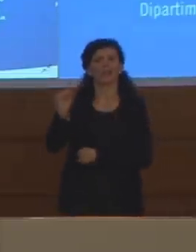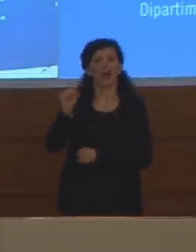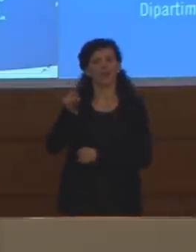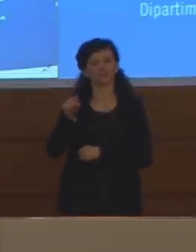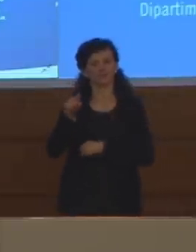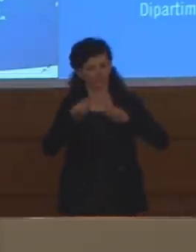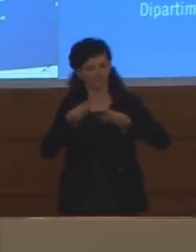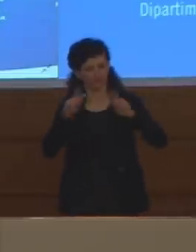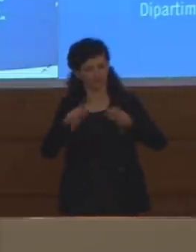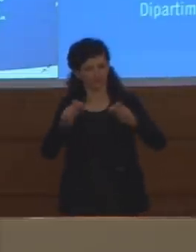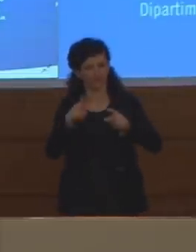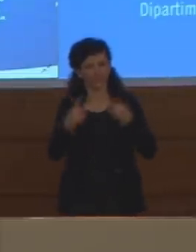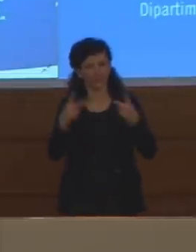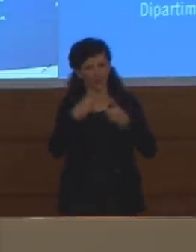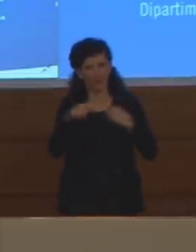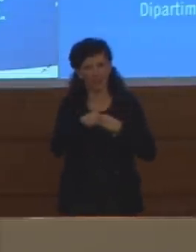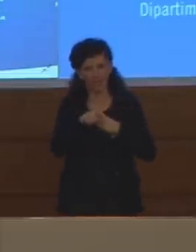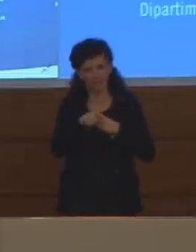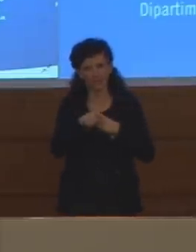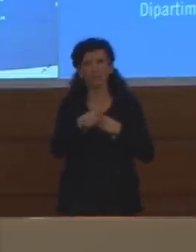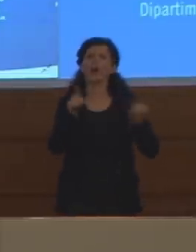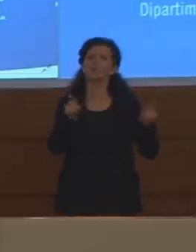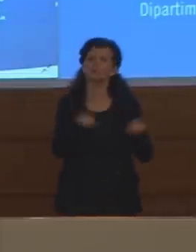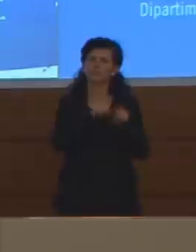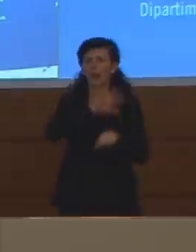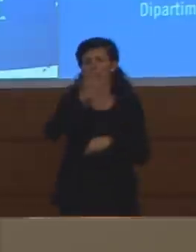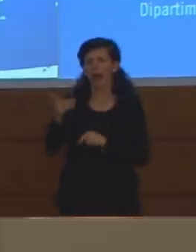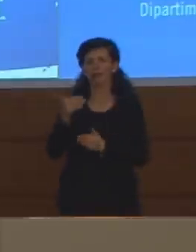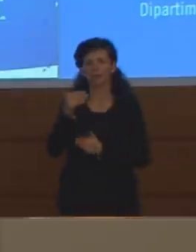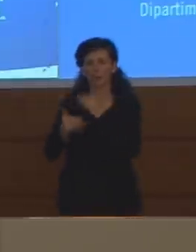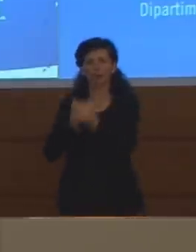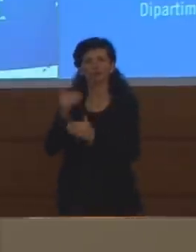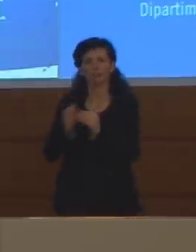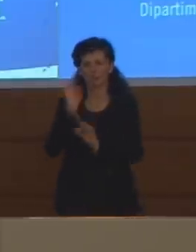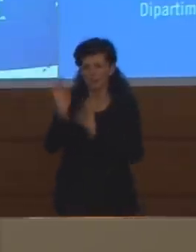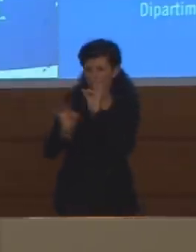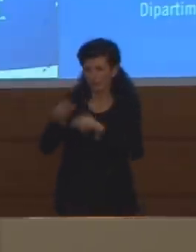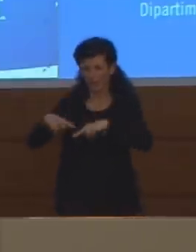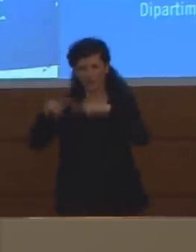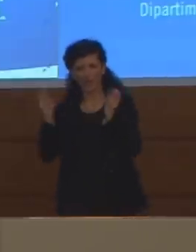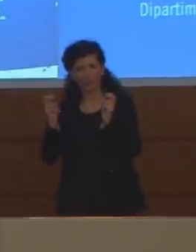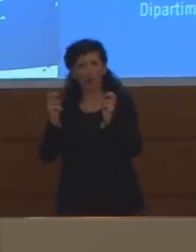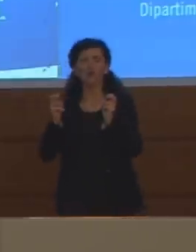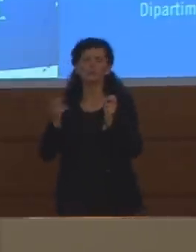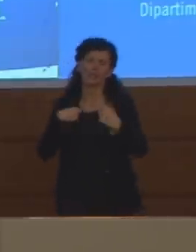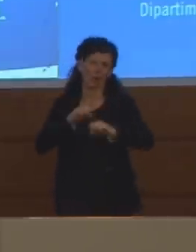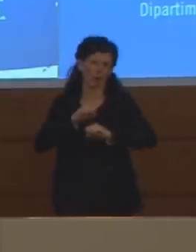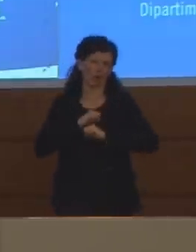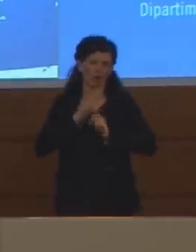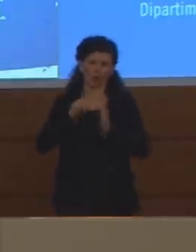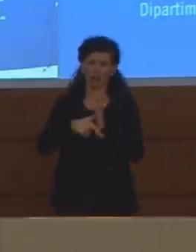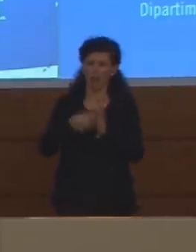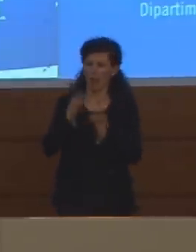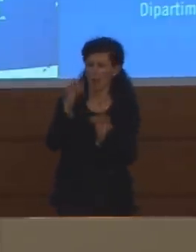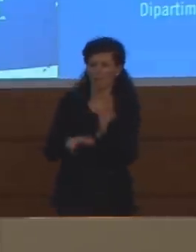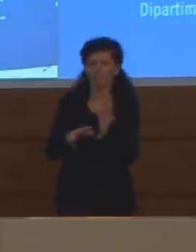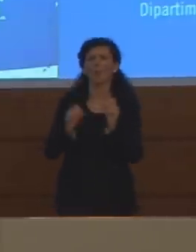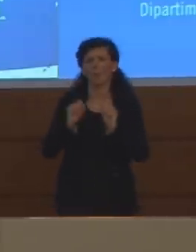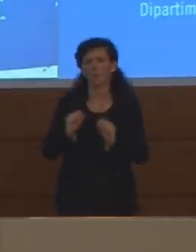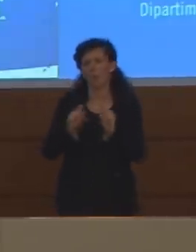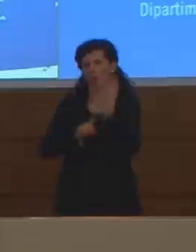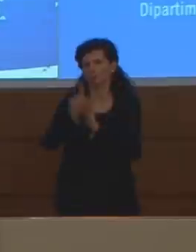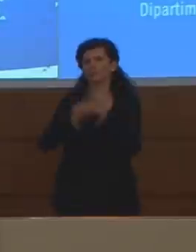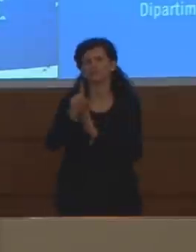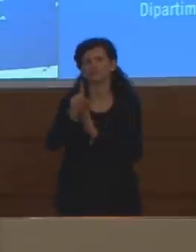e, come per gli altri procedimenti diagnostici e terapeutici, penso che a breve potremo avere delle risposte più